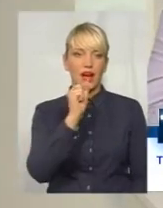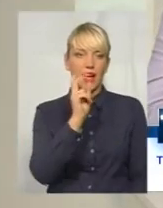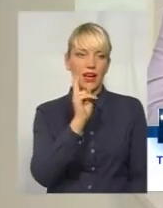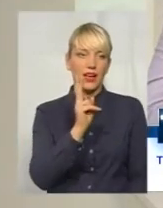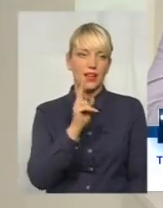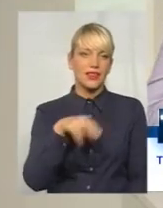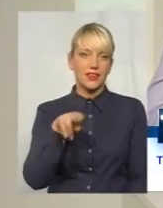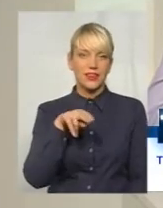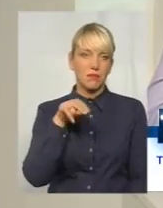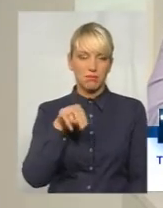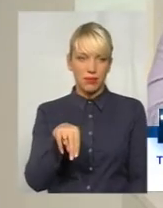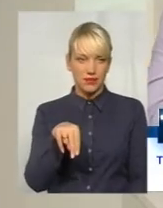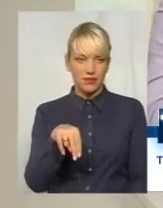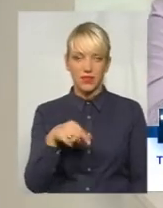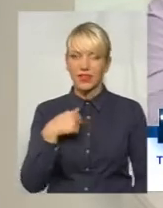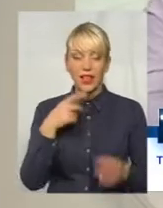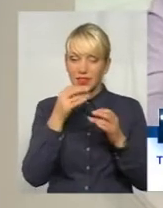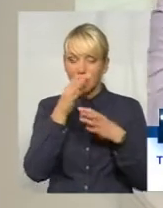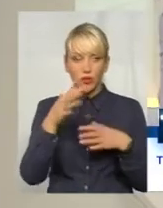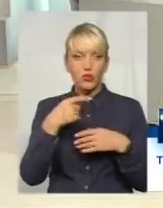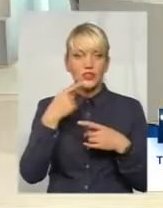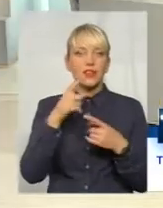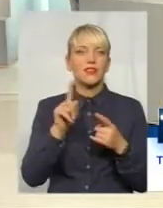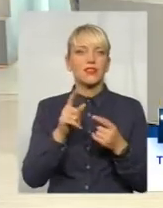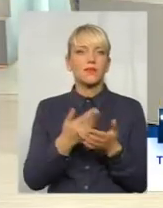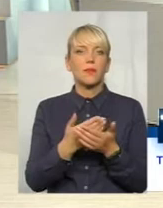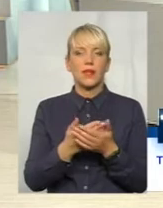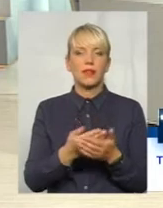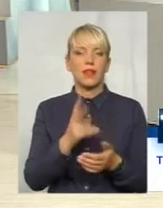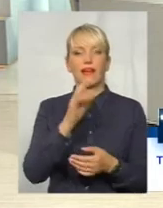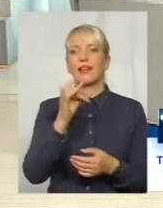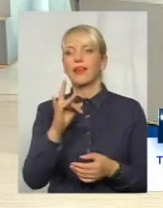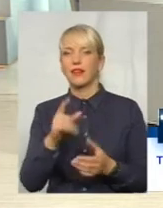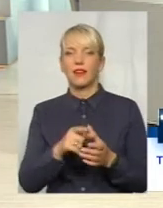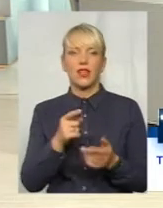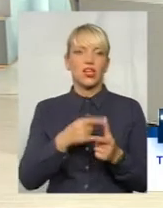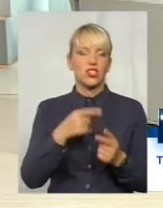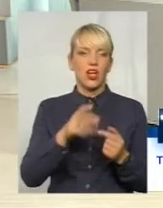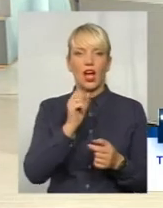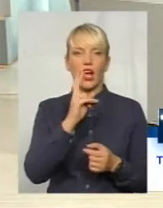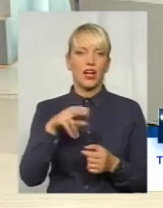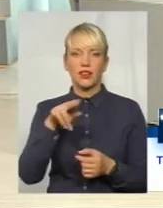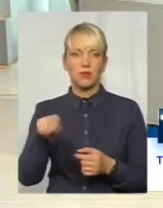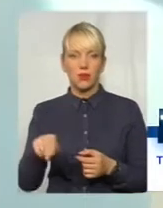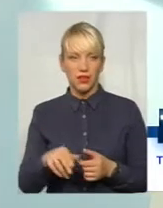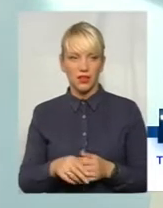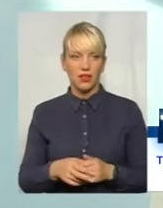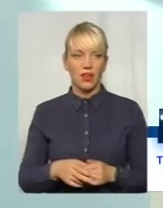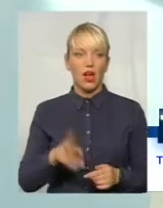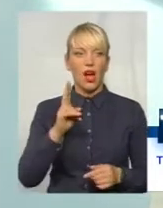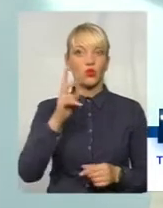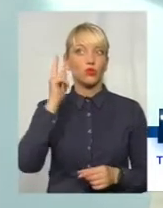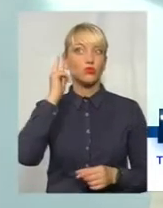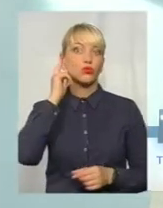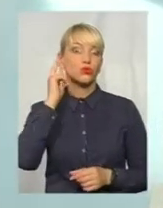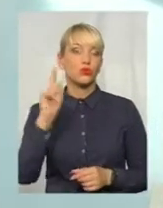Я не кажу від чого, тому що, до прикладу, от кір, так, але от індійська вакцина, від чого я не згадаю. просто для чого, тому що хтось зараз ще почує, що